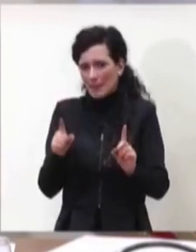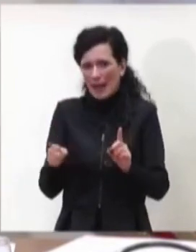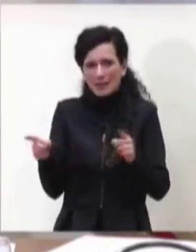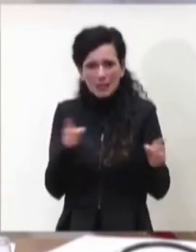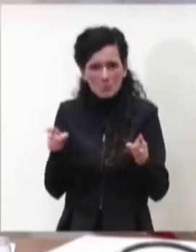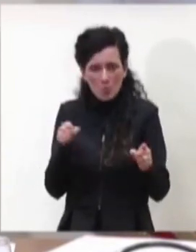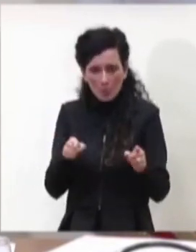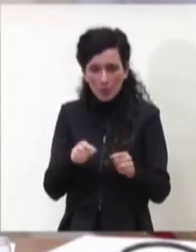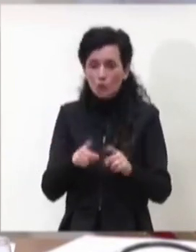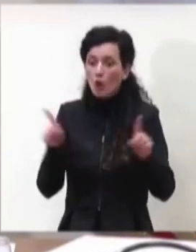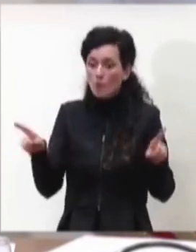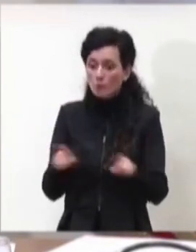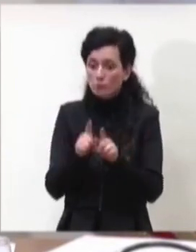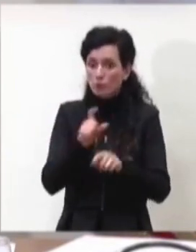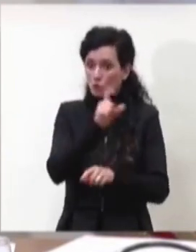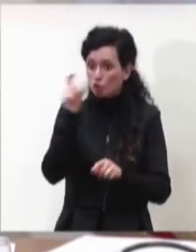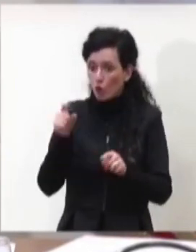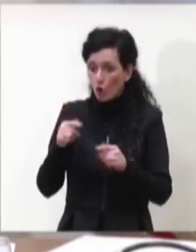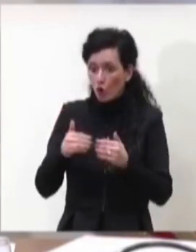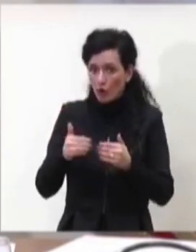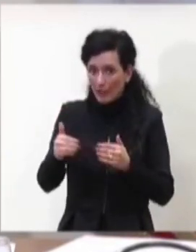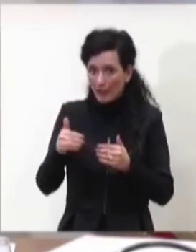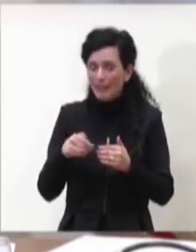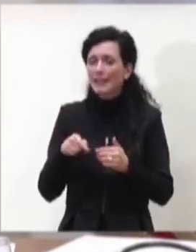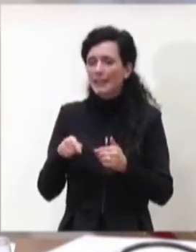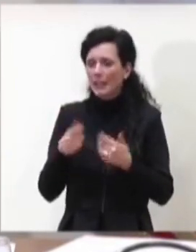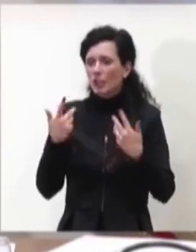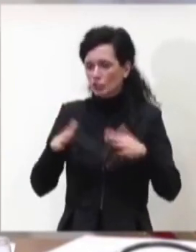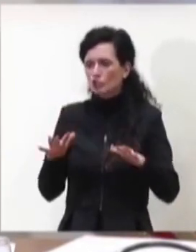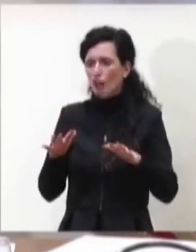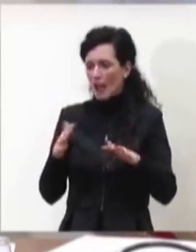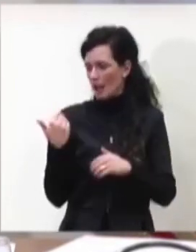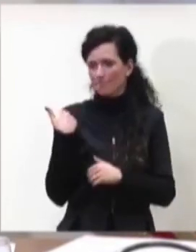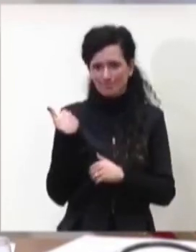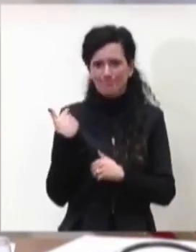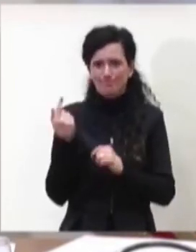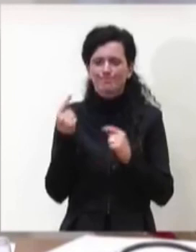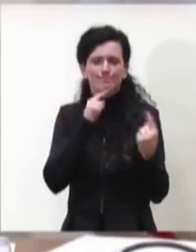giorni si sta appunto discutendo e studiando